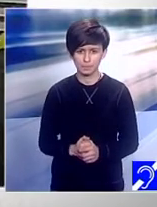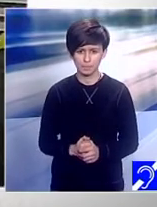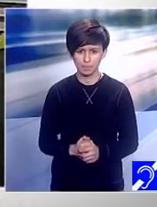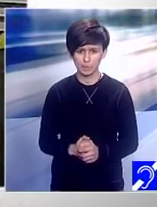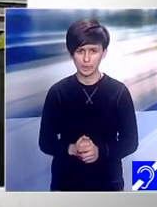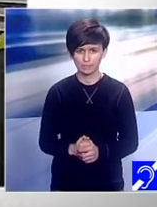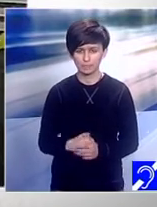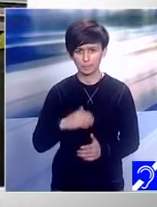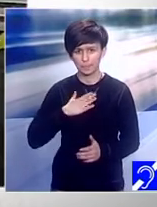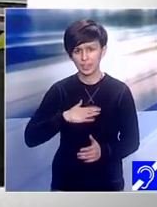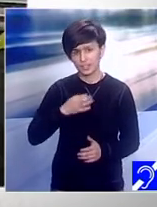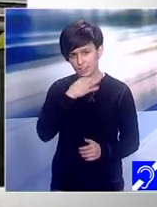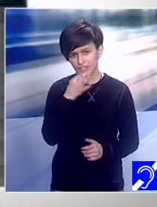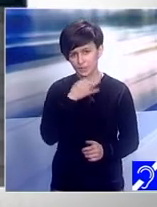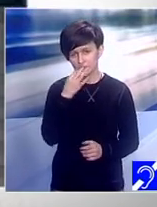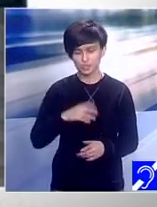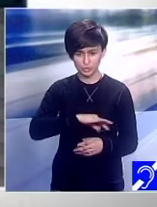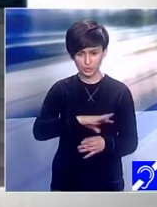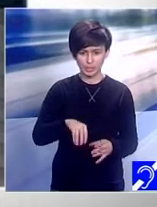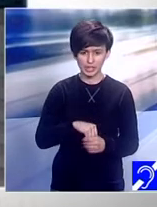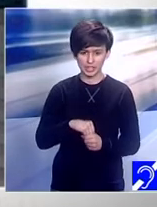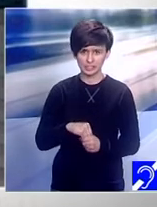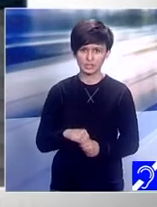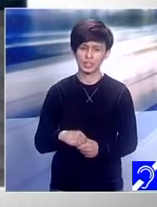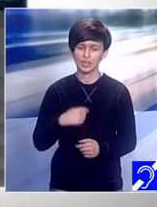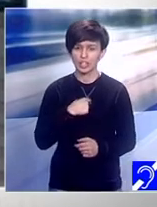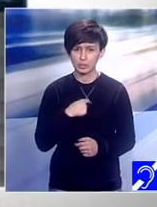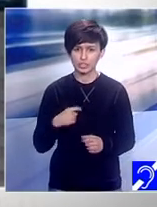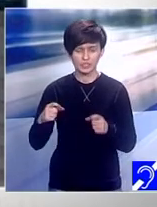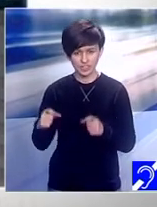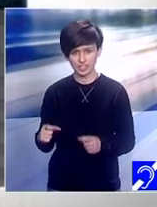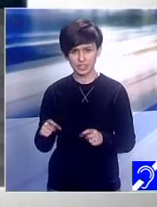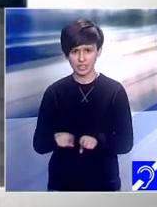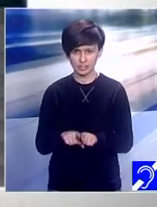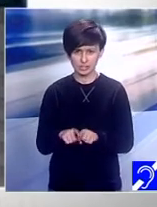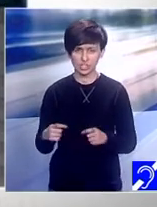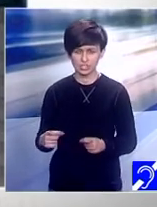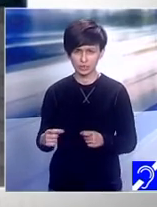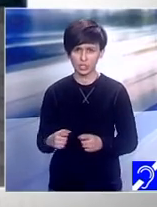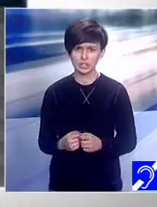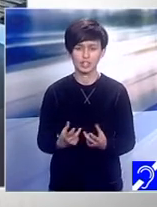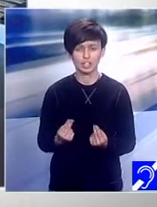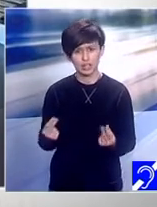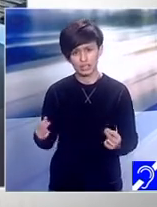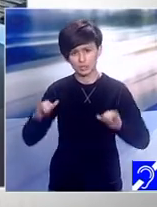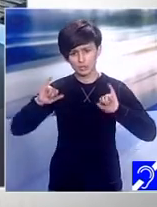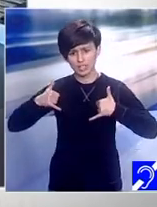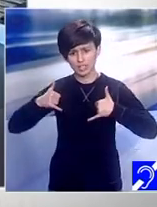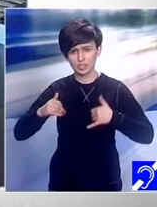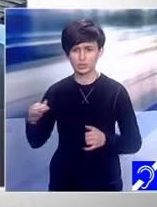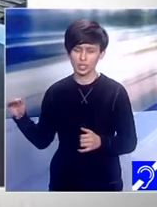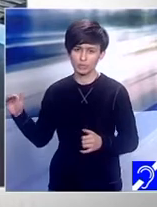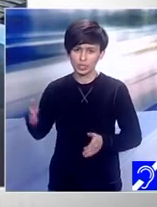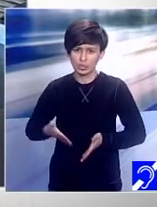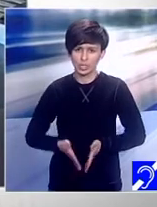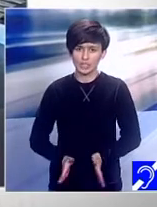telespectatorilor noștri, le spunem părinților care pot să fie în situația ta. Că de obicei, în foarte multe cazuri în care copilul se naște